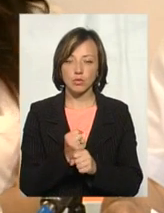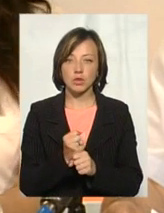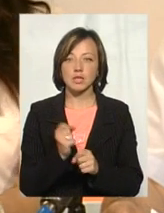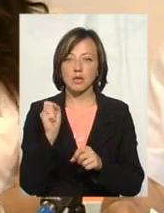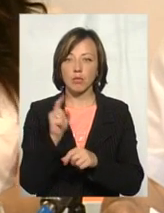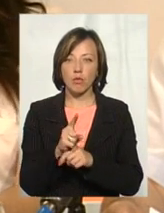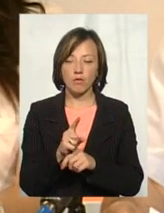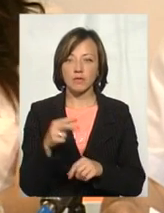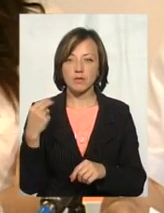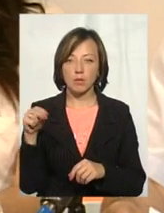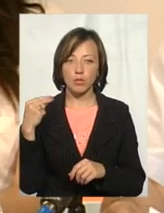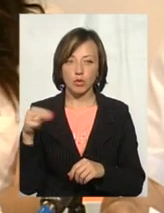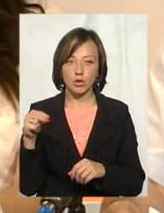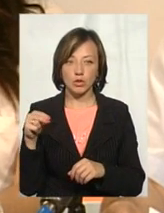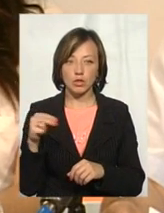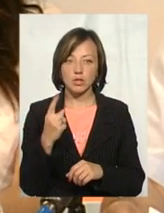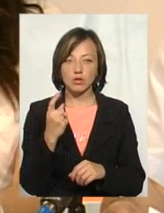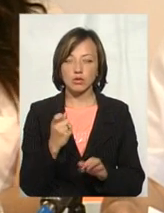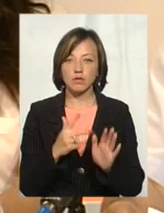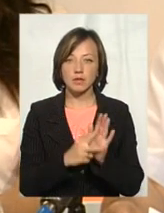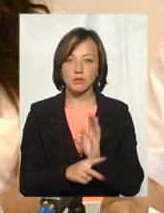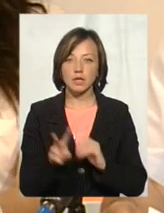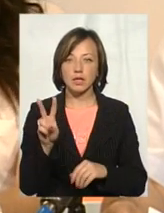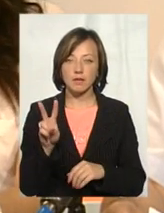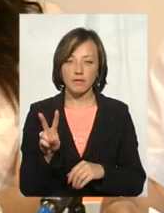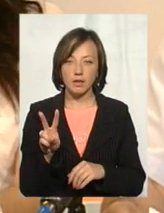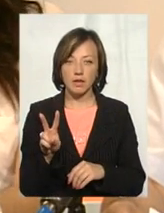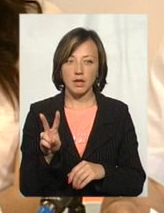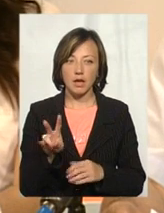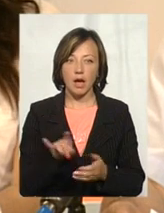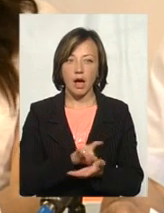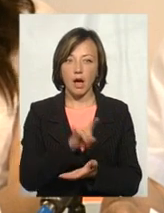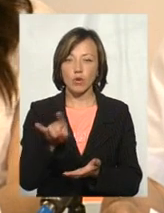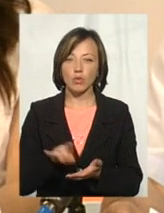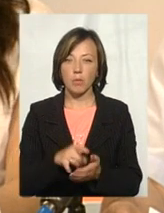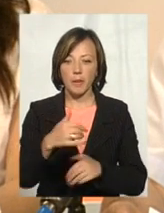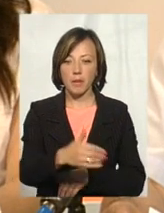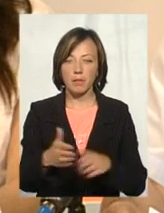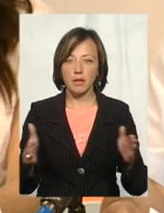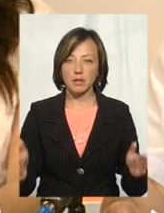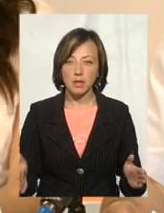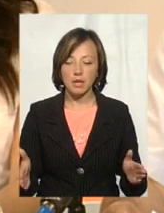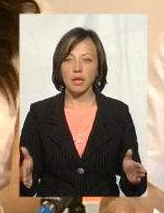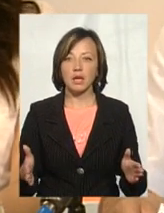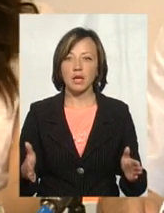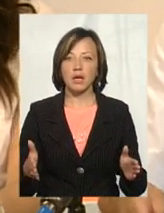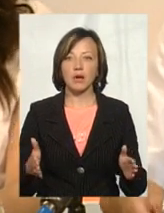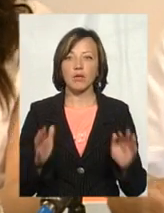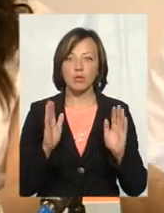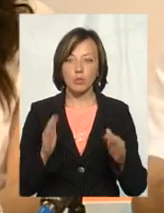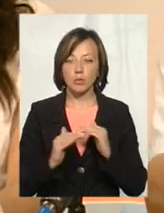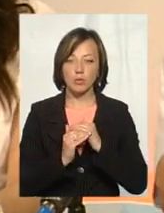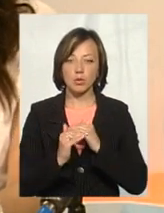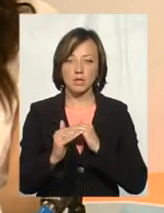замовлені в Запоріжжі 182 аеродромні плити 6х3, яким буде